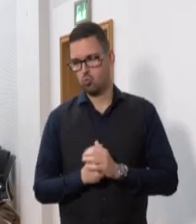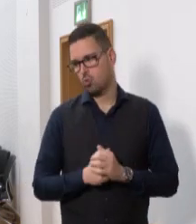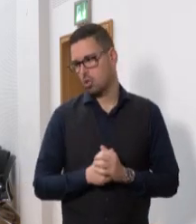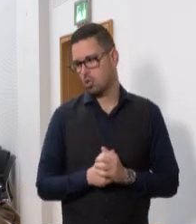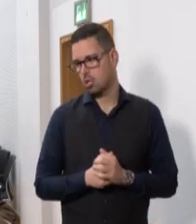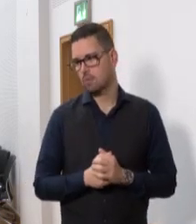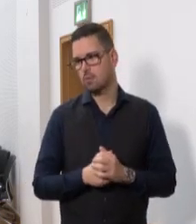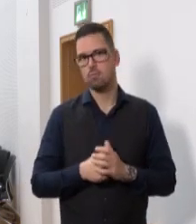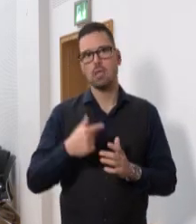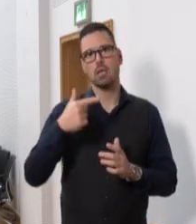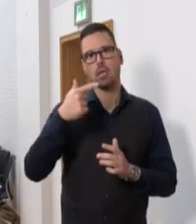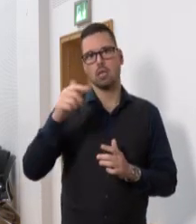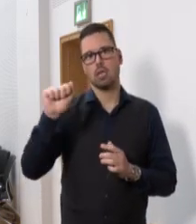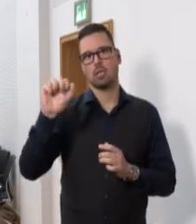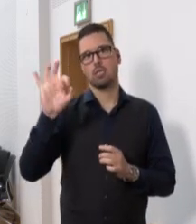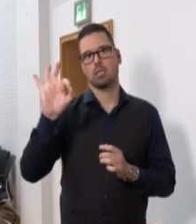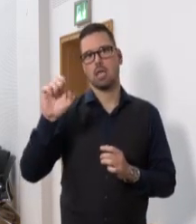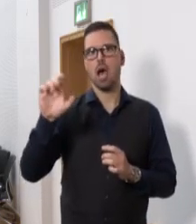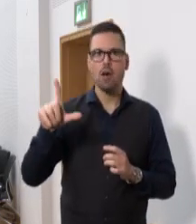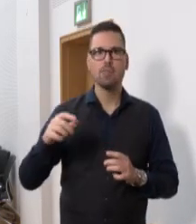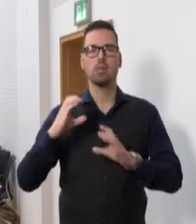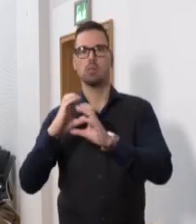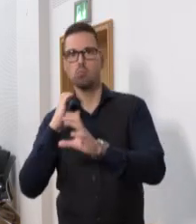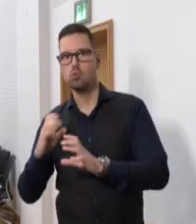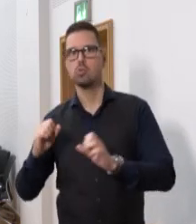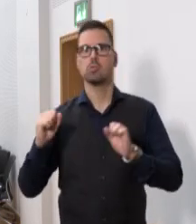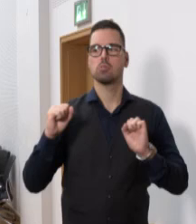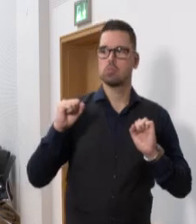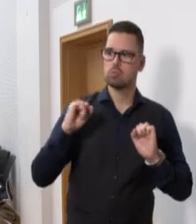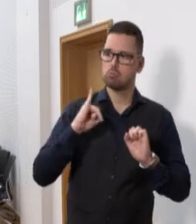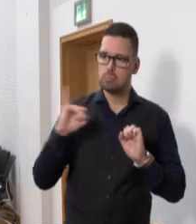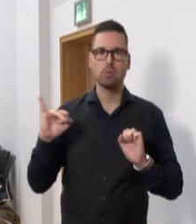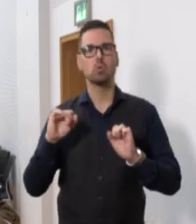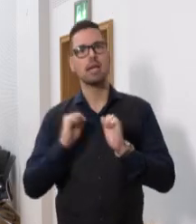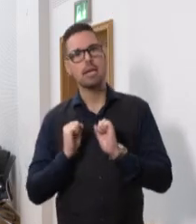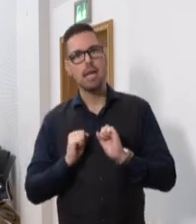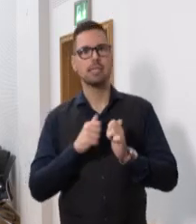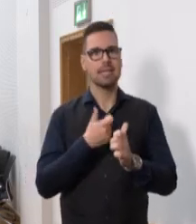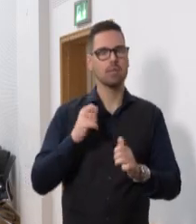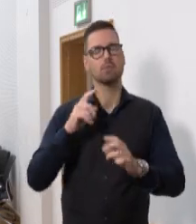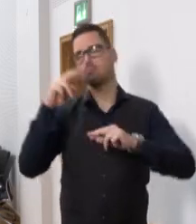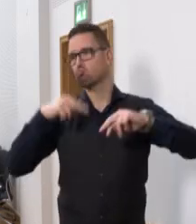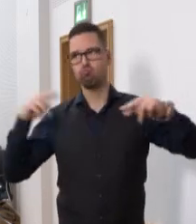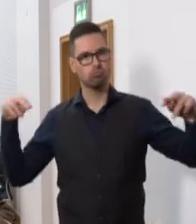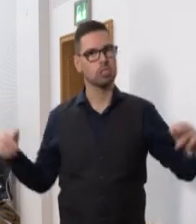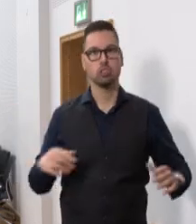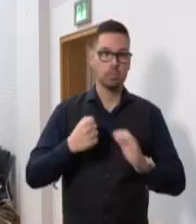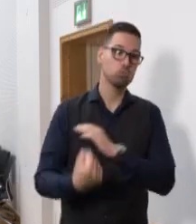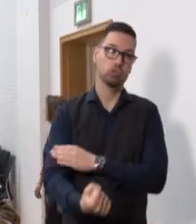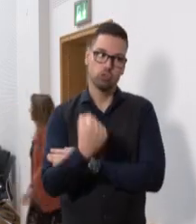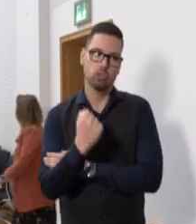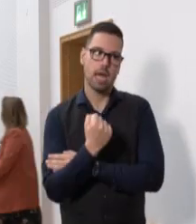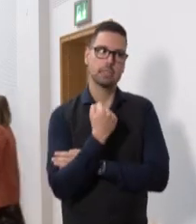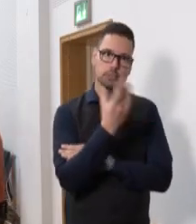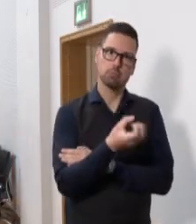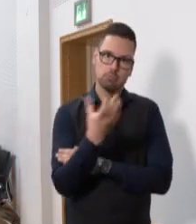wie Tafeln, Kältebus, Ingos kleine Kältehilfe und viele mehr müssen nämlich insbesondere gestärkt werden, damit sie